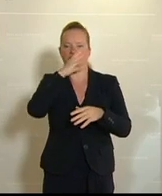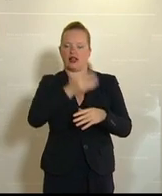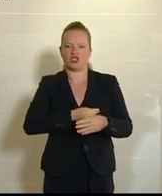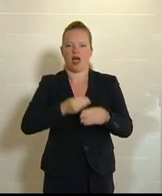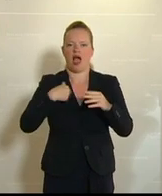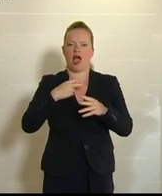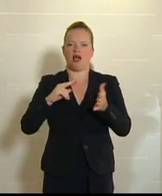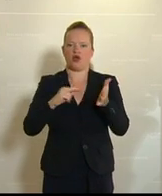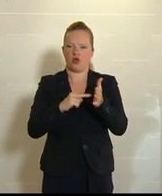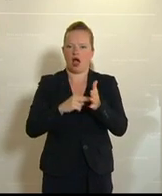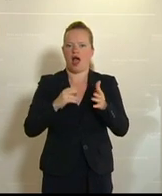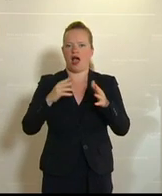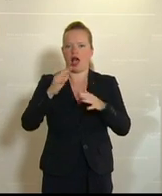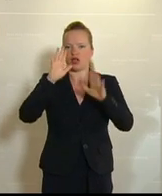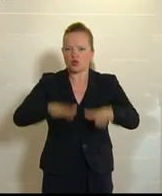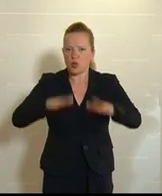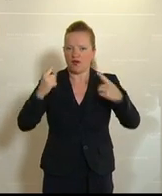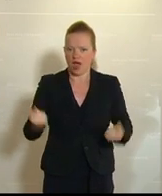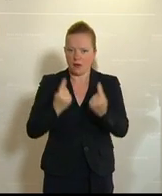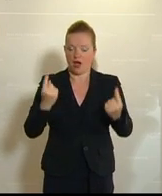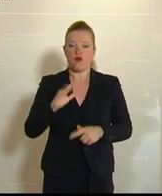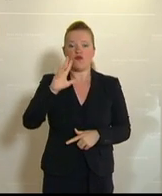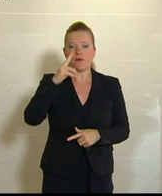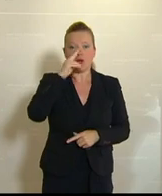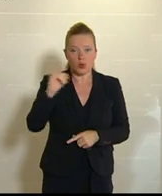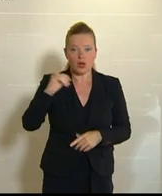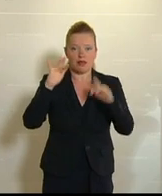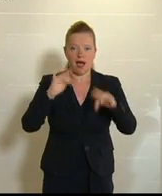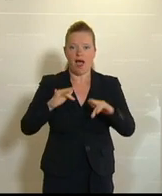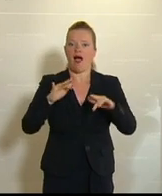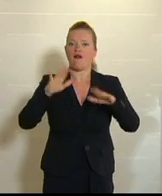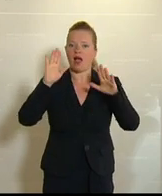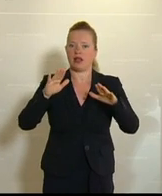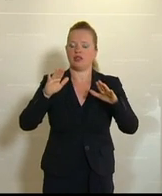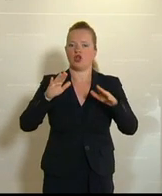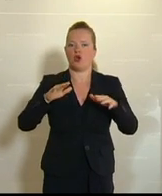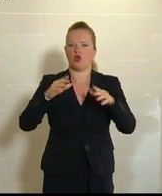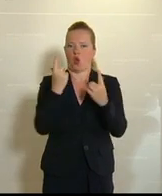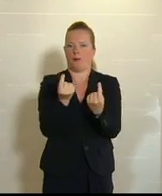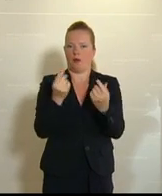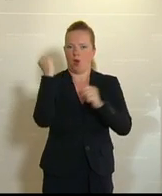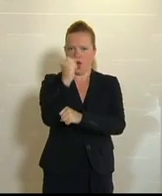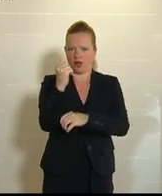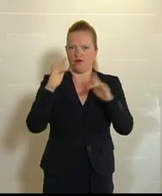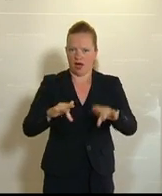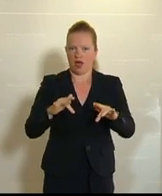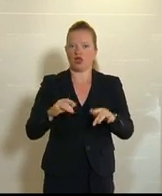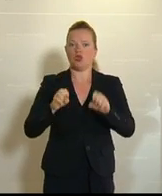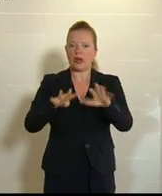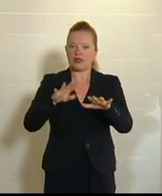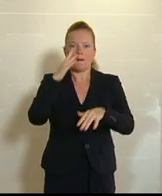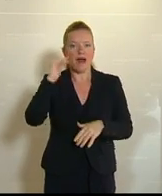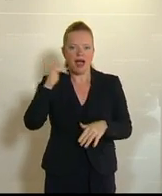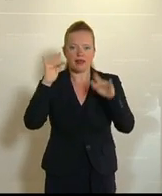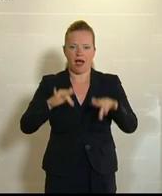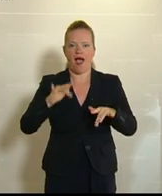5. Juni, lebenslange Haftstrafe für einen afghanischen Doppelmörder. 29. Mai, Anklage gegen